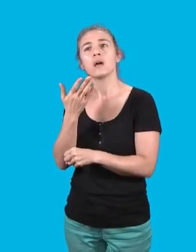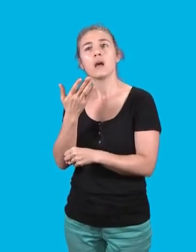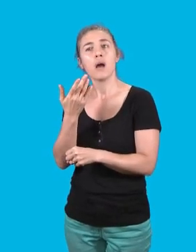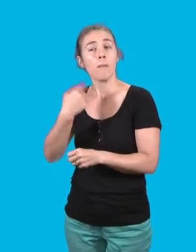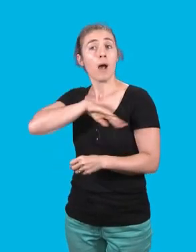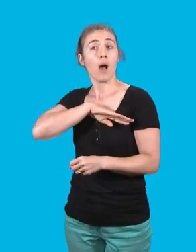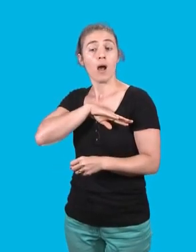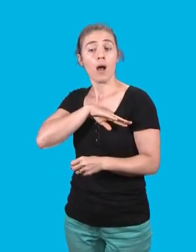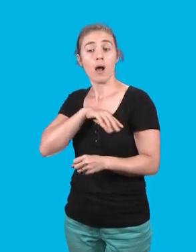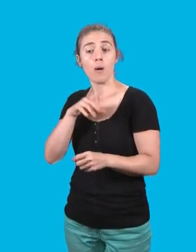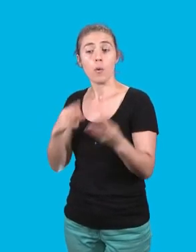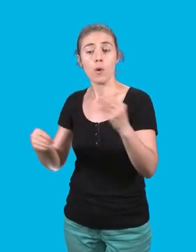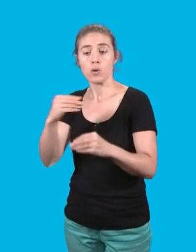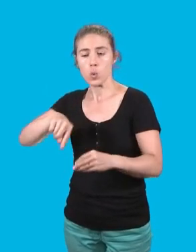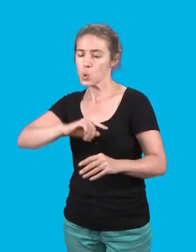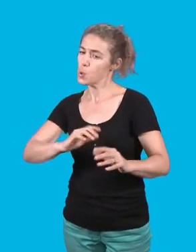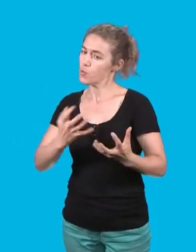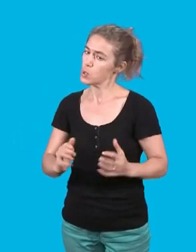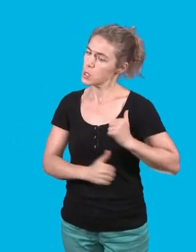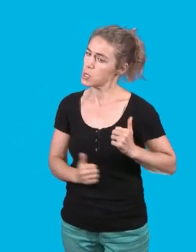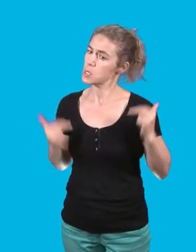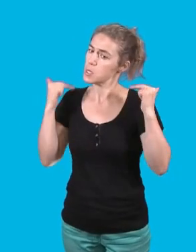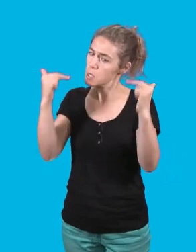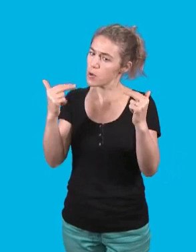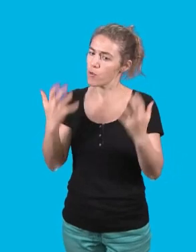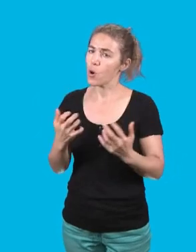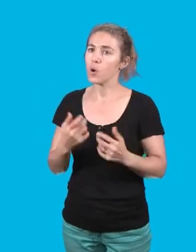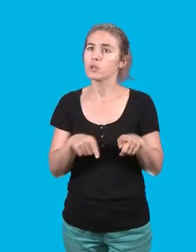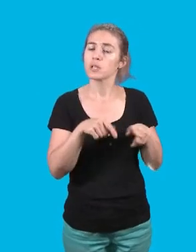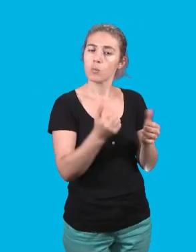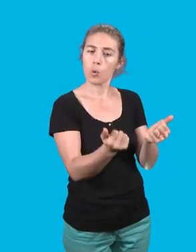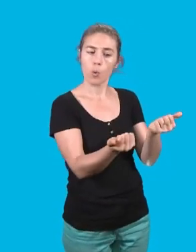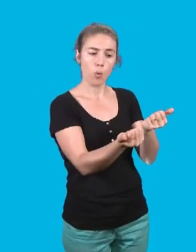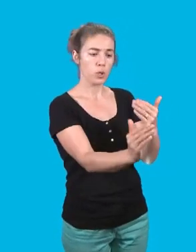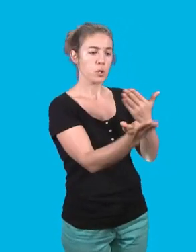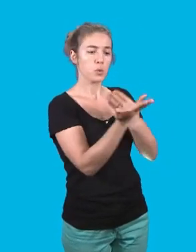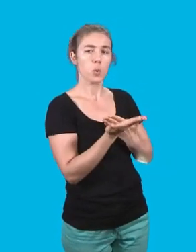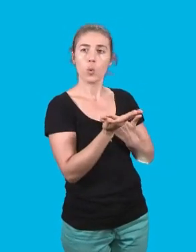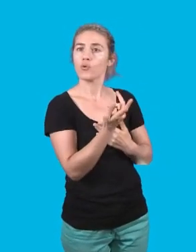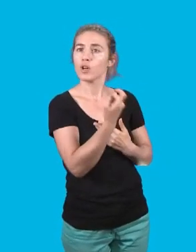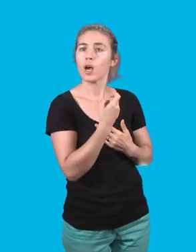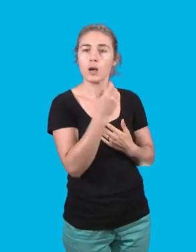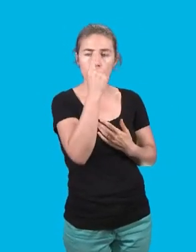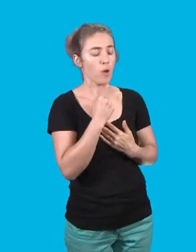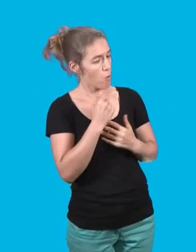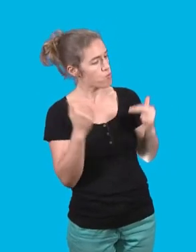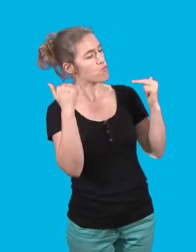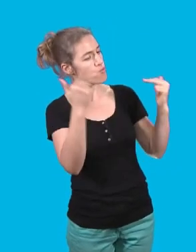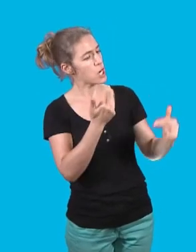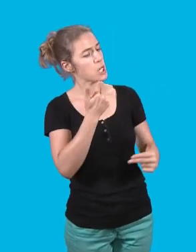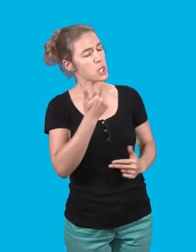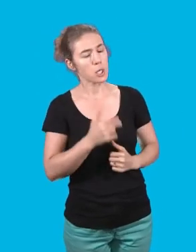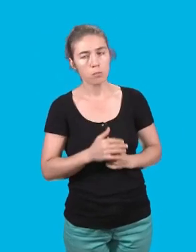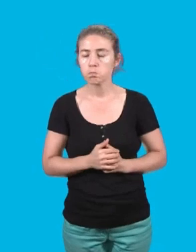habitants de notre métropole, à l'excellence des propositions de nos musées. On a vécu une